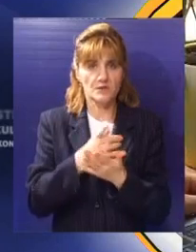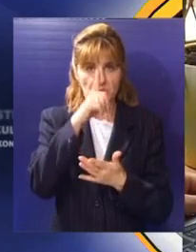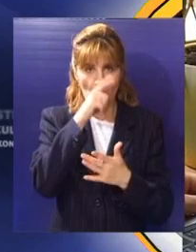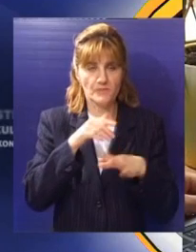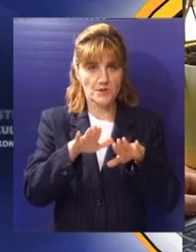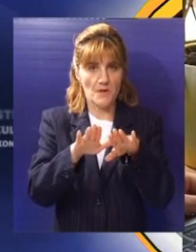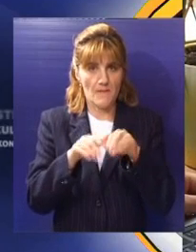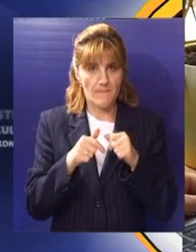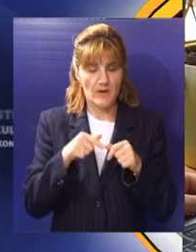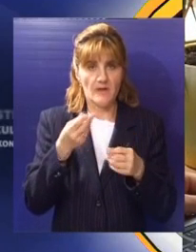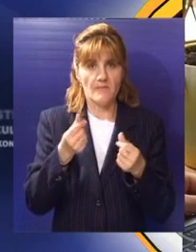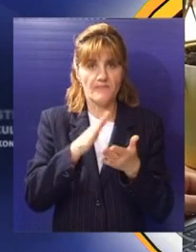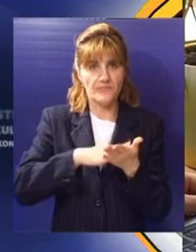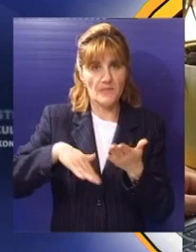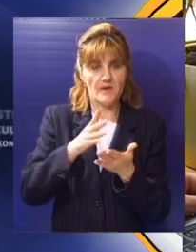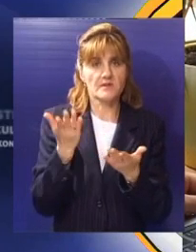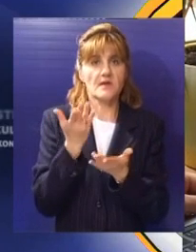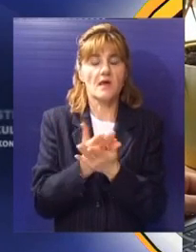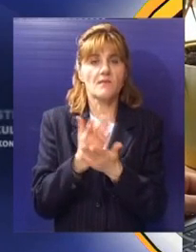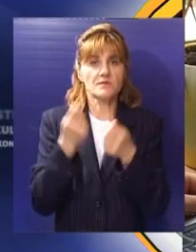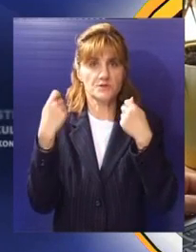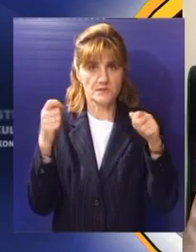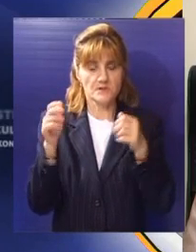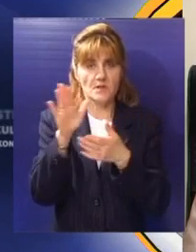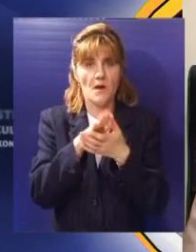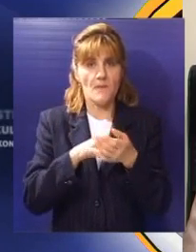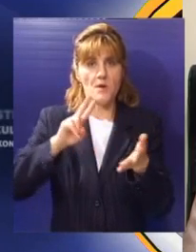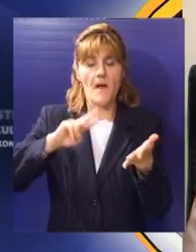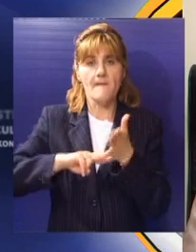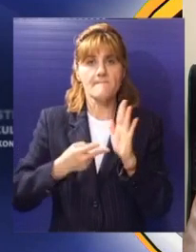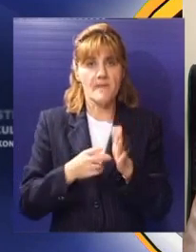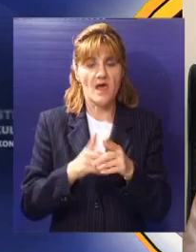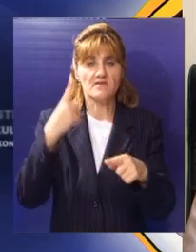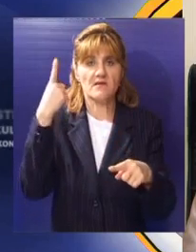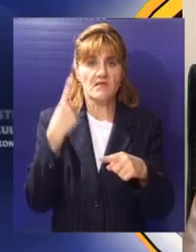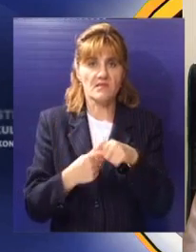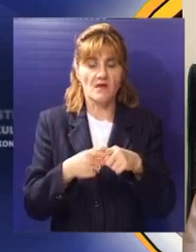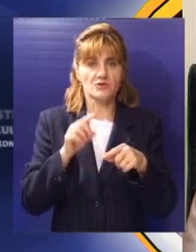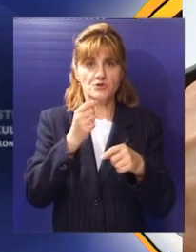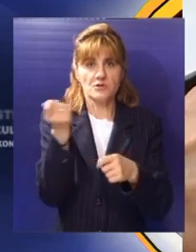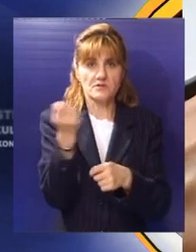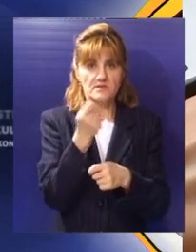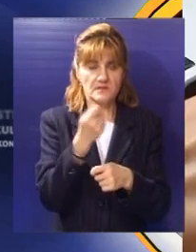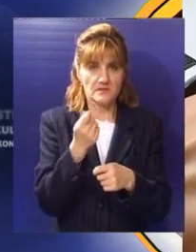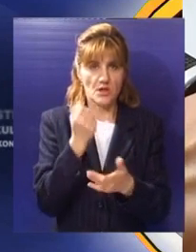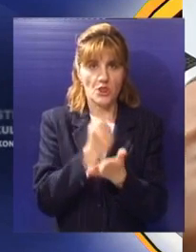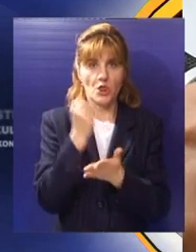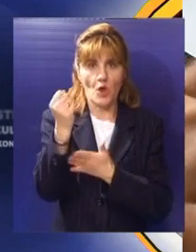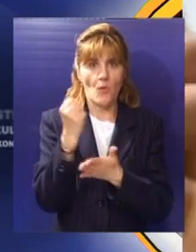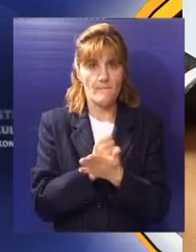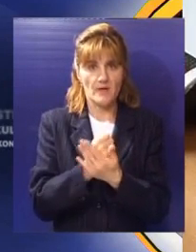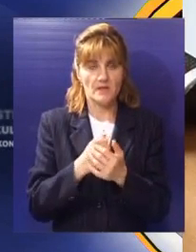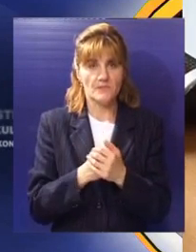Subotice usviju odluku o izgradnji deponije, trebalo bi da se krene sa izredom plana detaljne regulacije i izredom tehničke